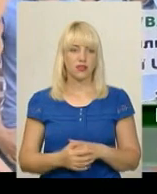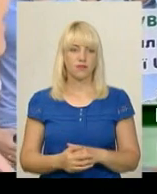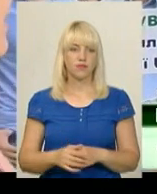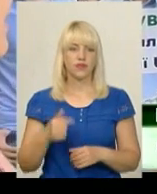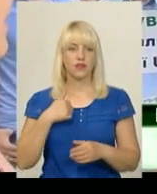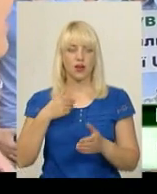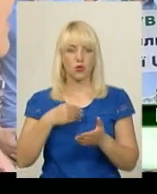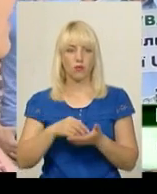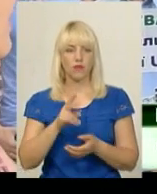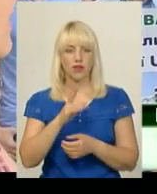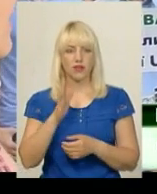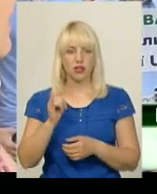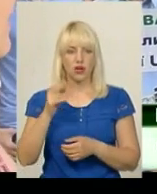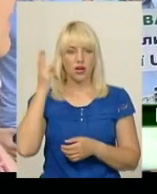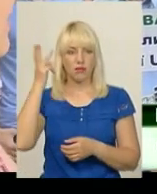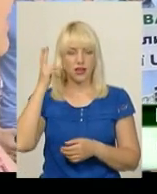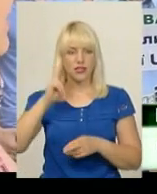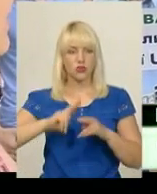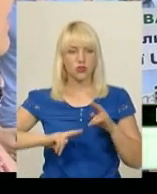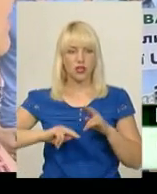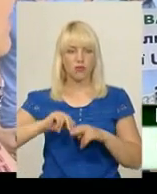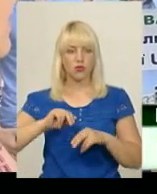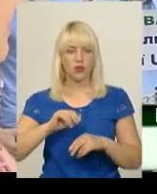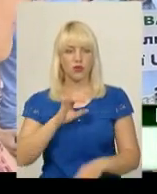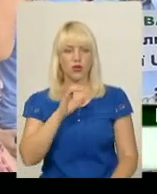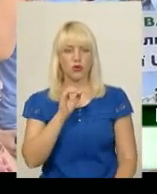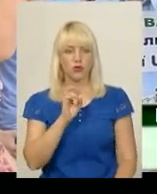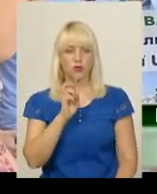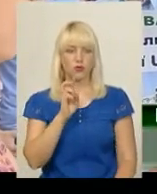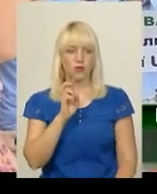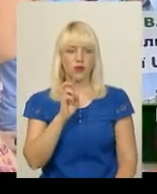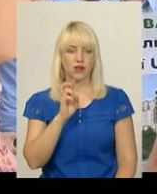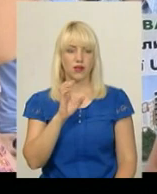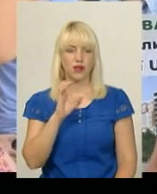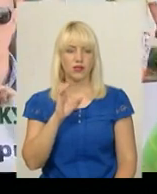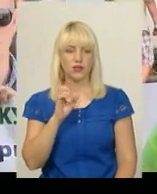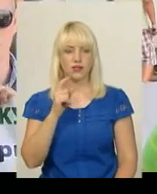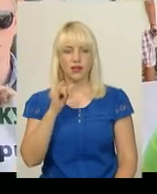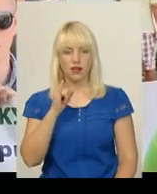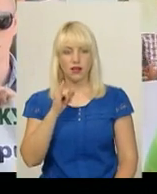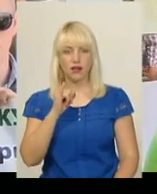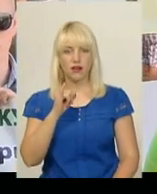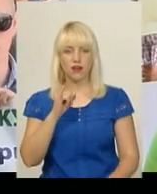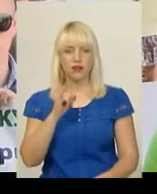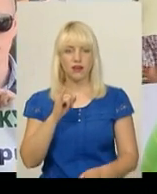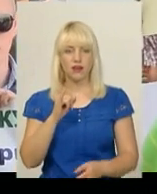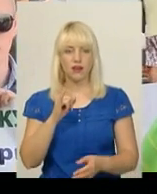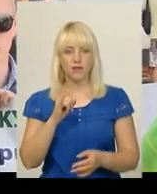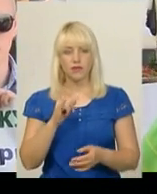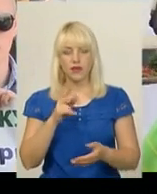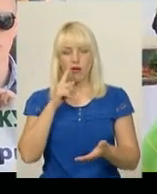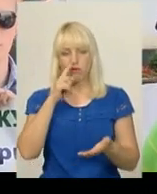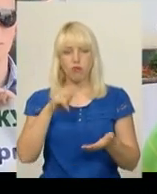купив квартиру хмельницького забудовника «ЮБІС» і попав. Ми приїхали в Хмельницький,